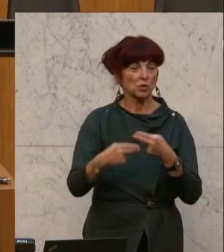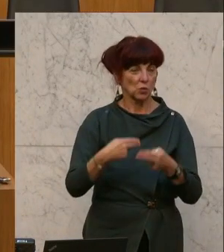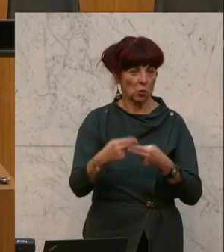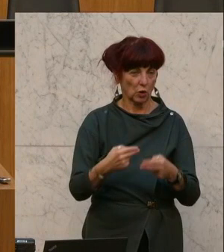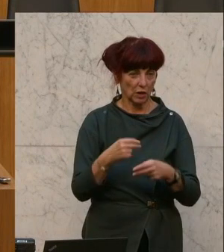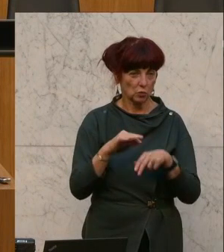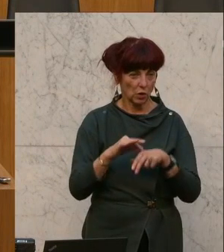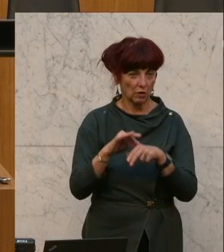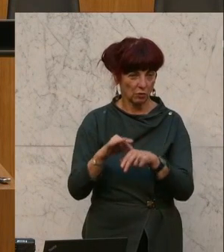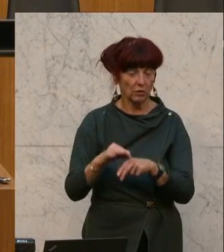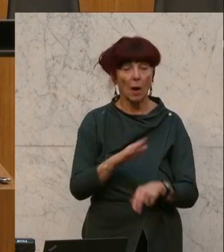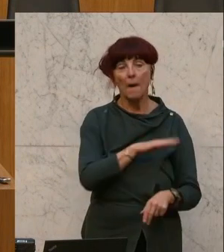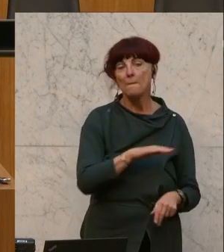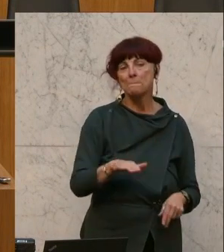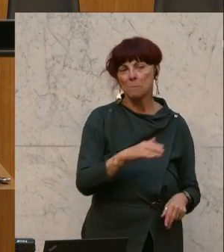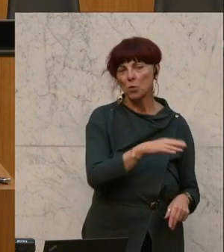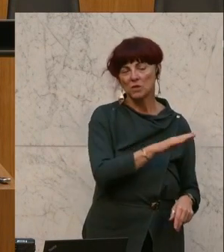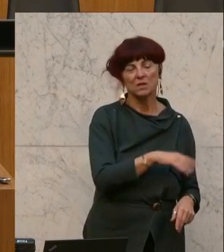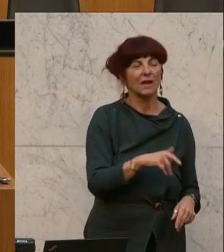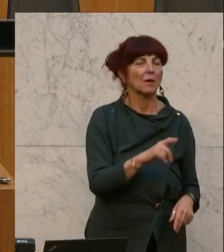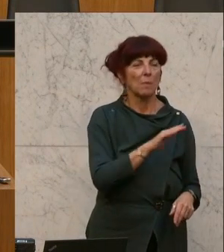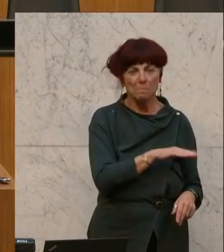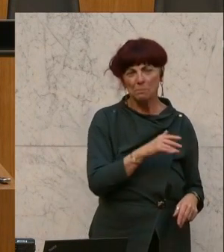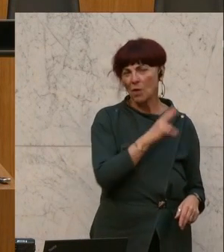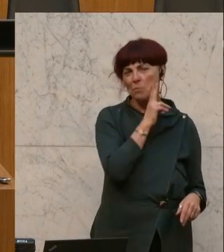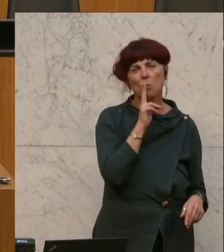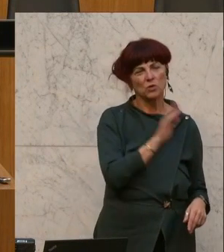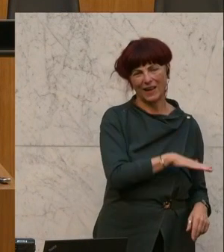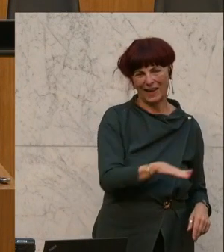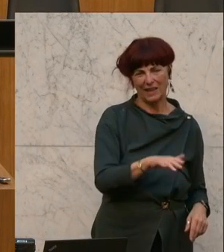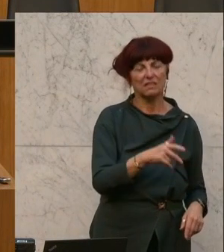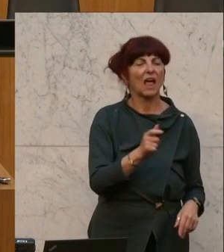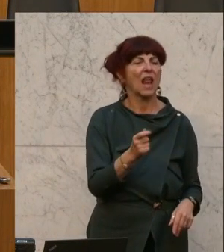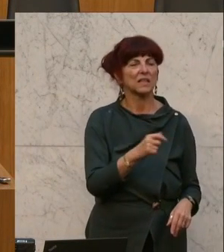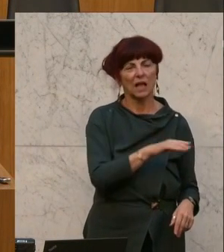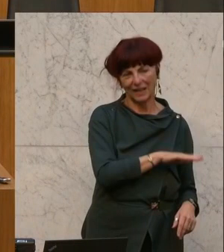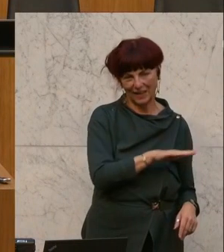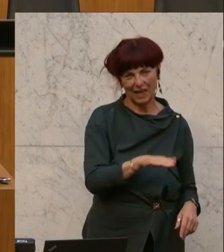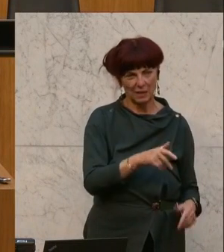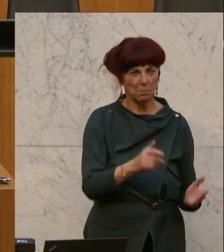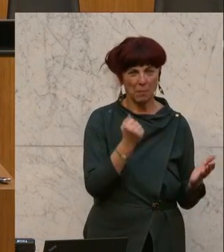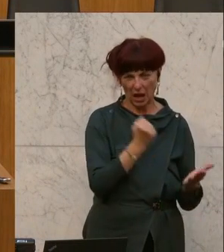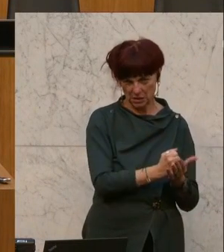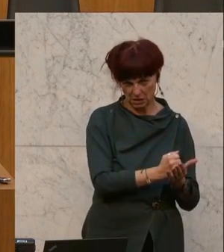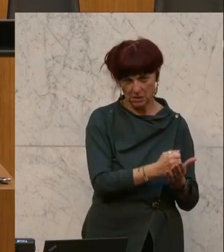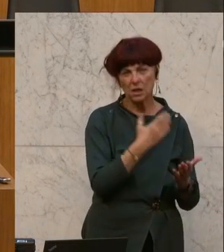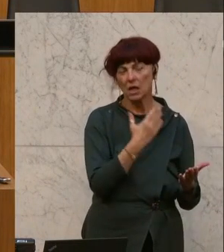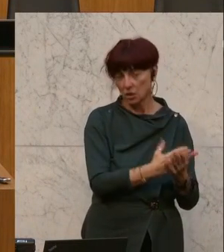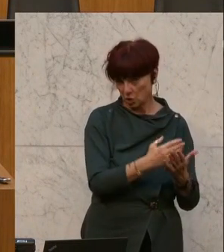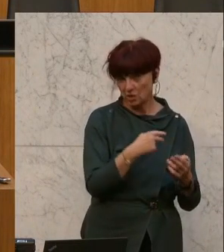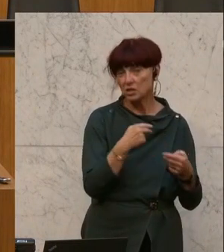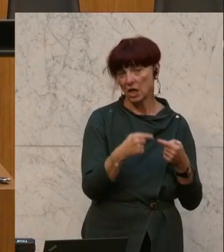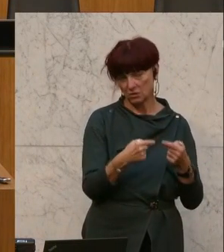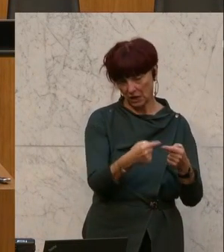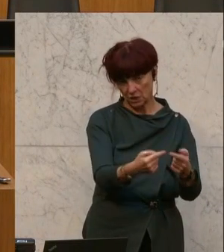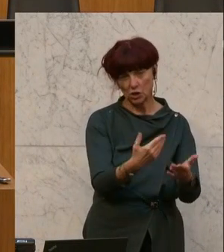-Kind-Pass hat sich einiges getan oder Eltern-Kind-Pass. Aber ich glaube, das gehört immer, da wurde nachgebessert, das gehört aber immer wieder weiterentwickelt.